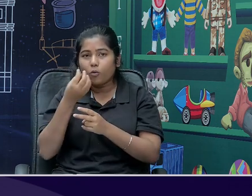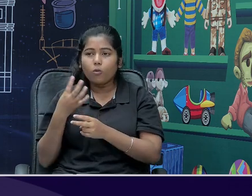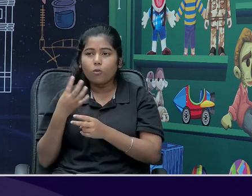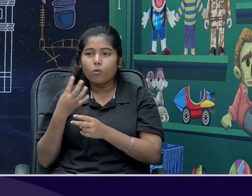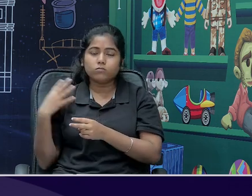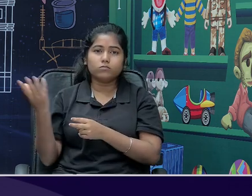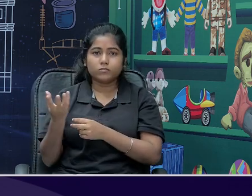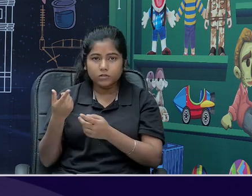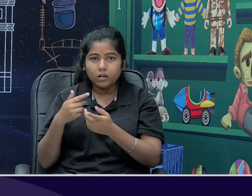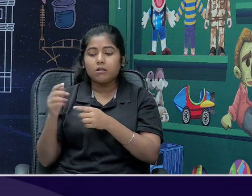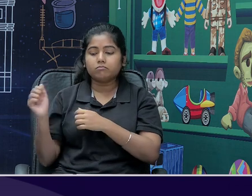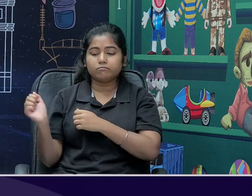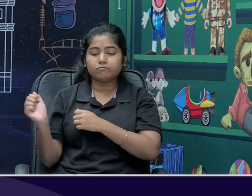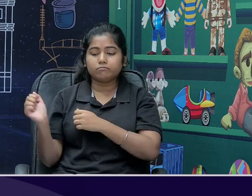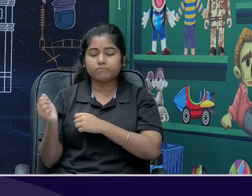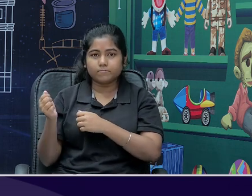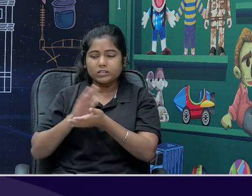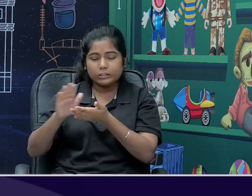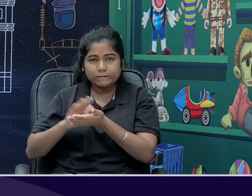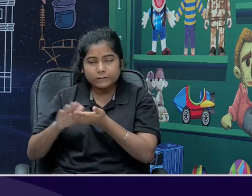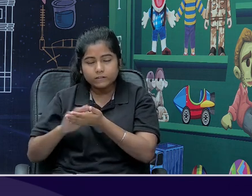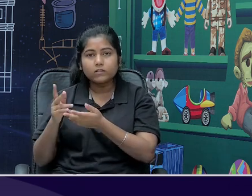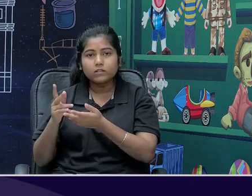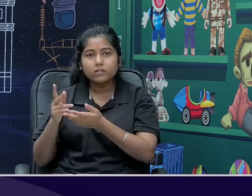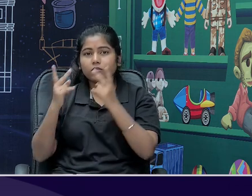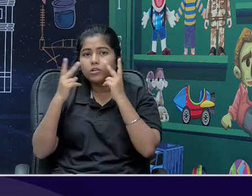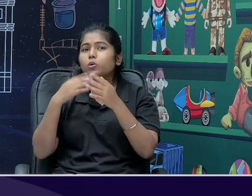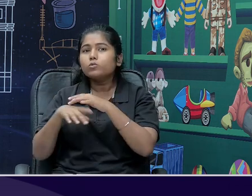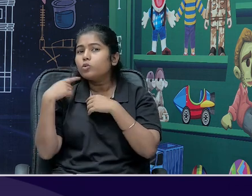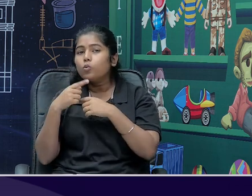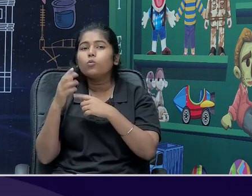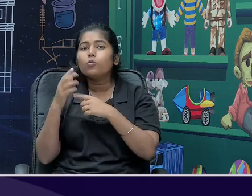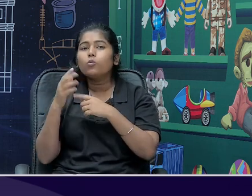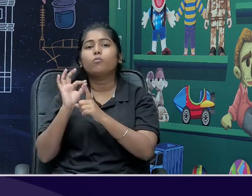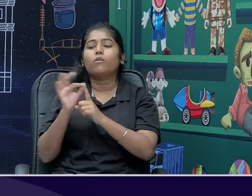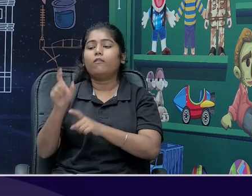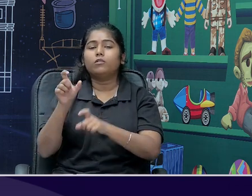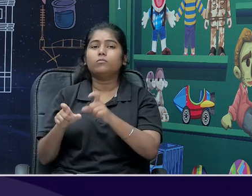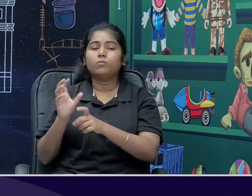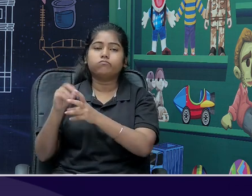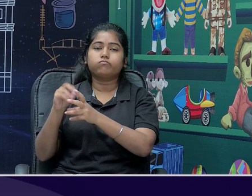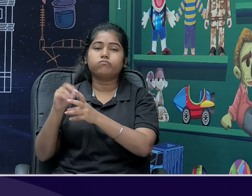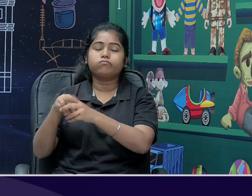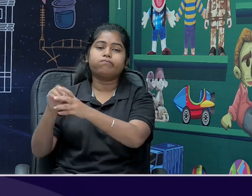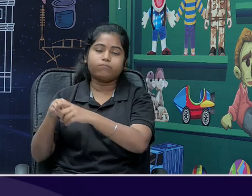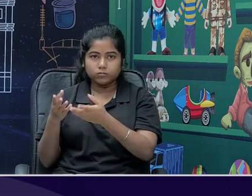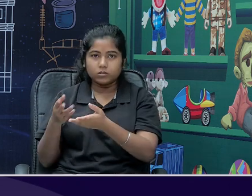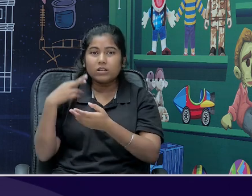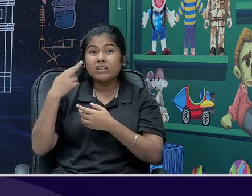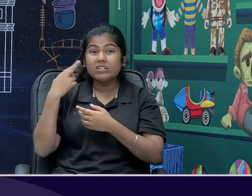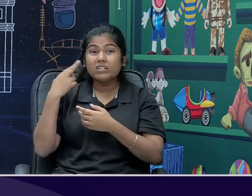beverage service, housekeeping, उसमें जादा से जादा private players आ रहे हैं, क्यूं आ रहे हैं, क्योंकि limitations है,